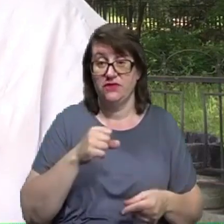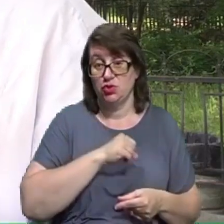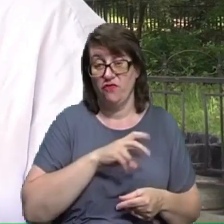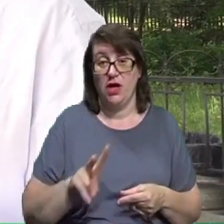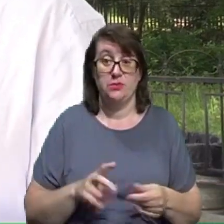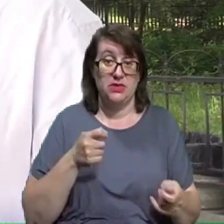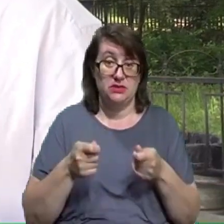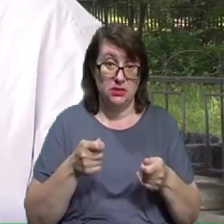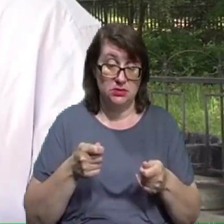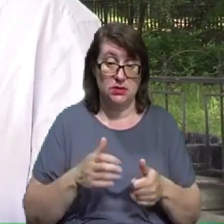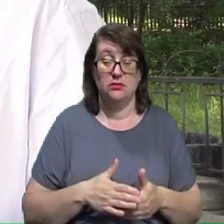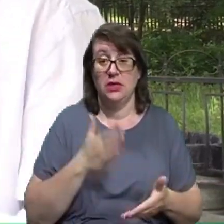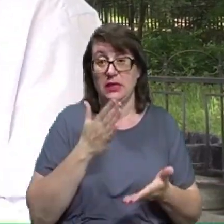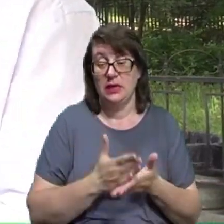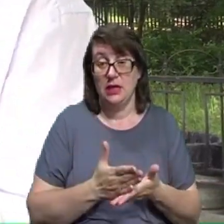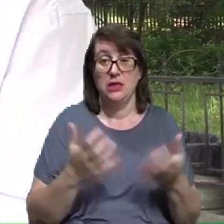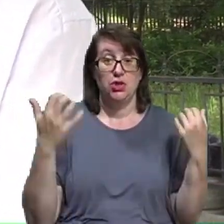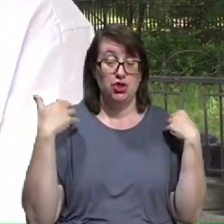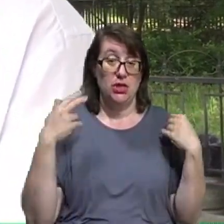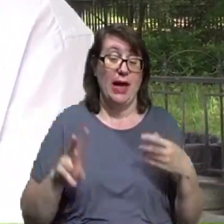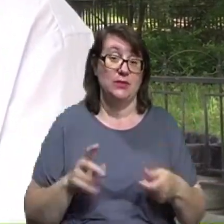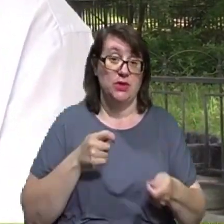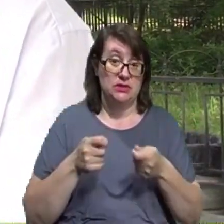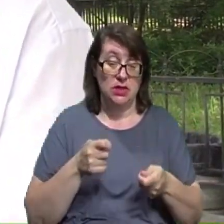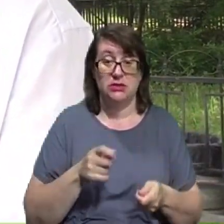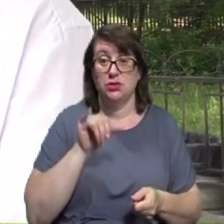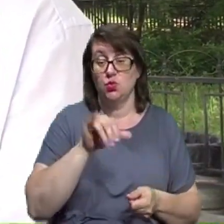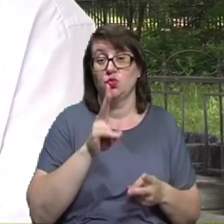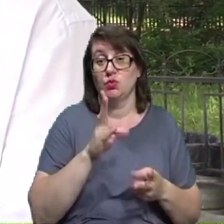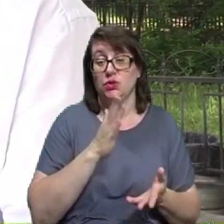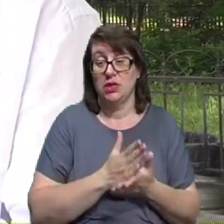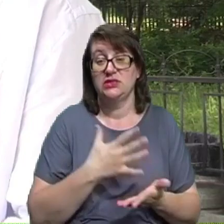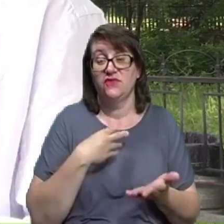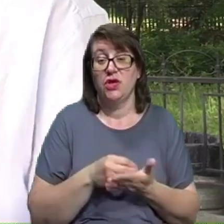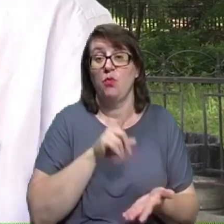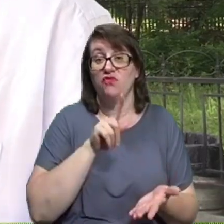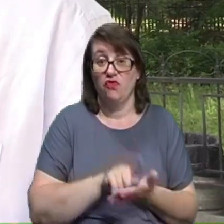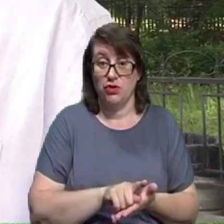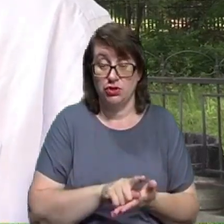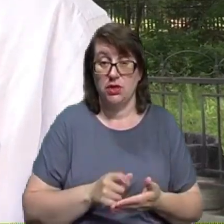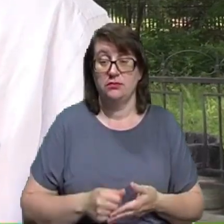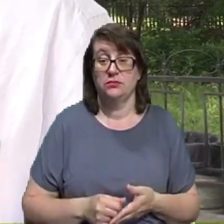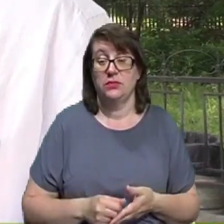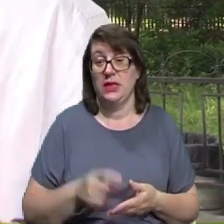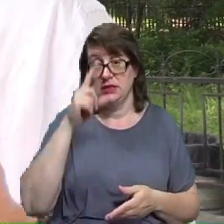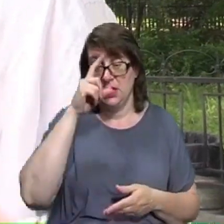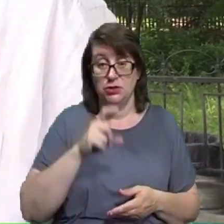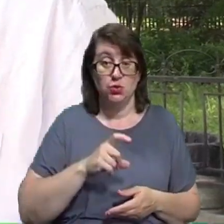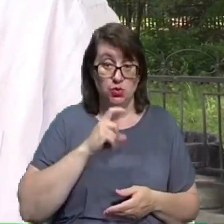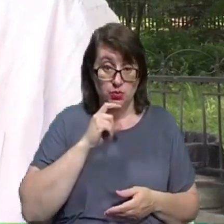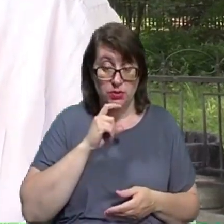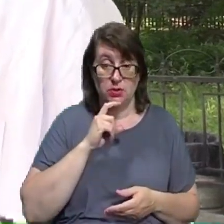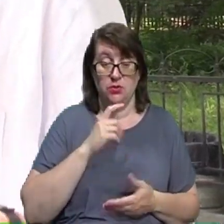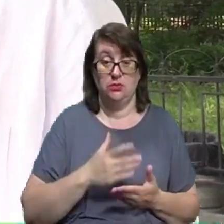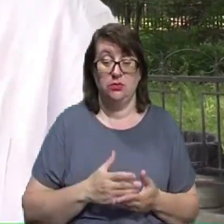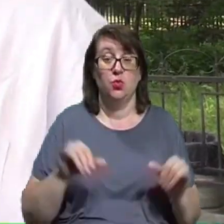є начальник адміністрації, у є свої повноваження, і не зрозуміло, куди